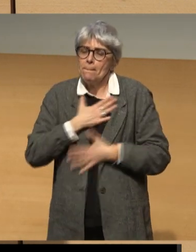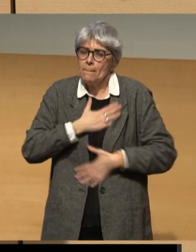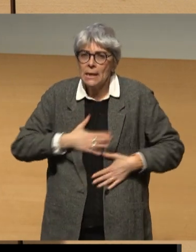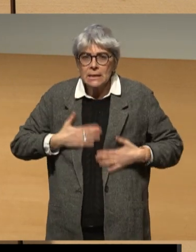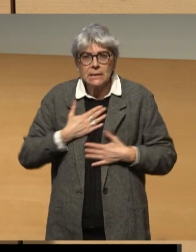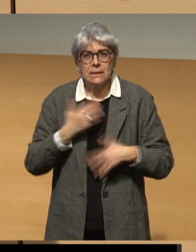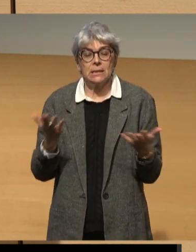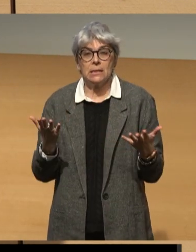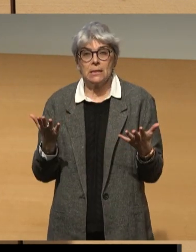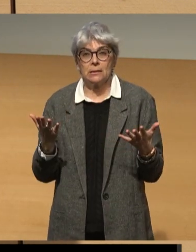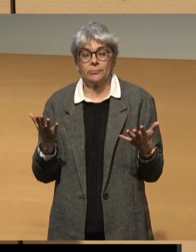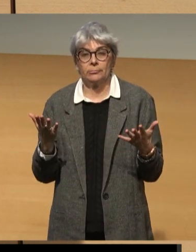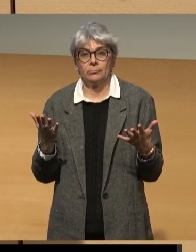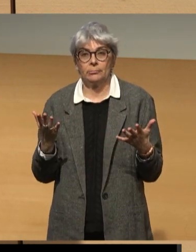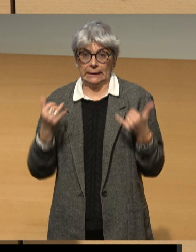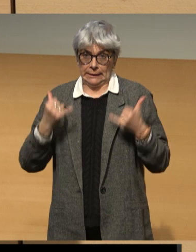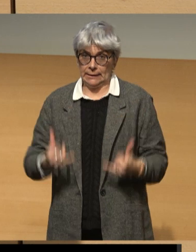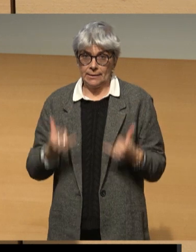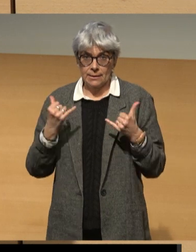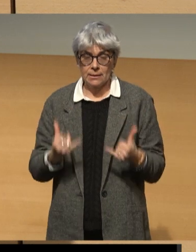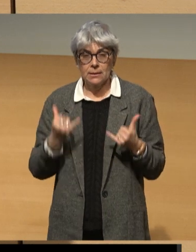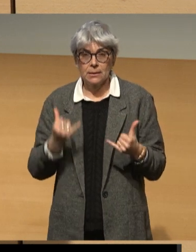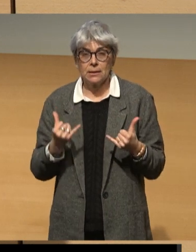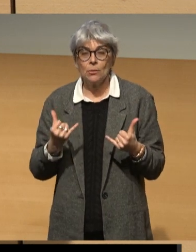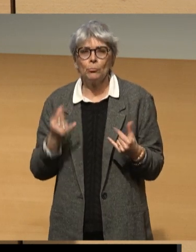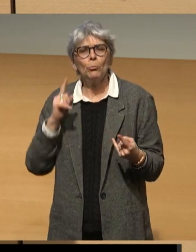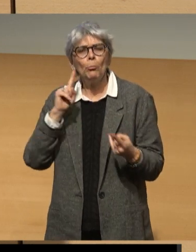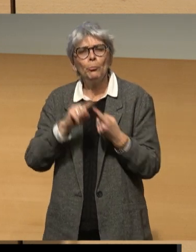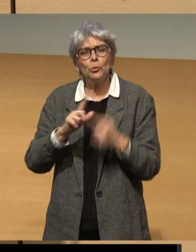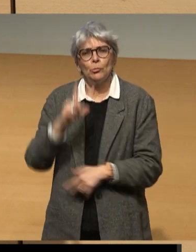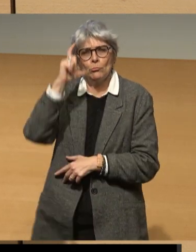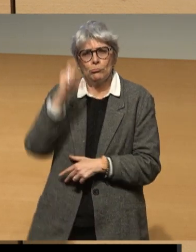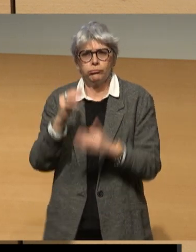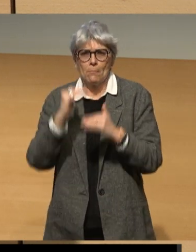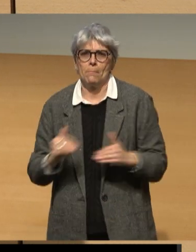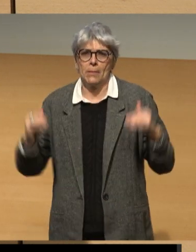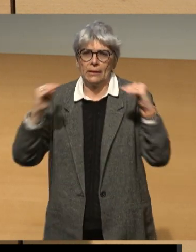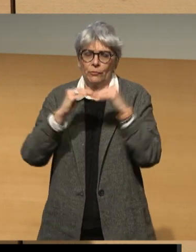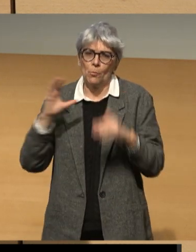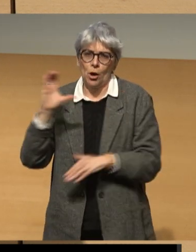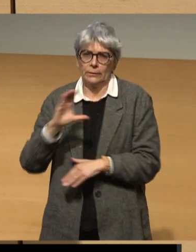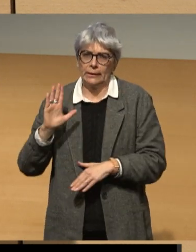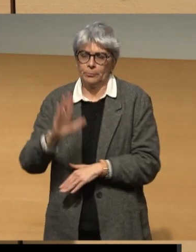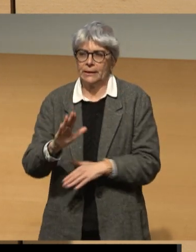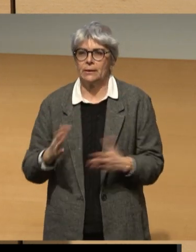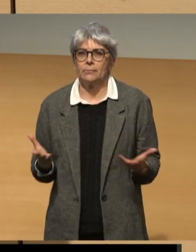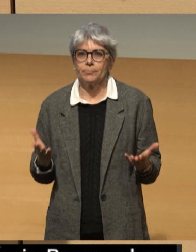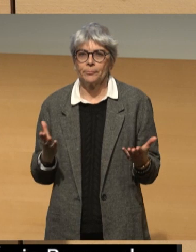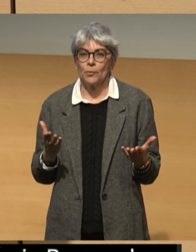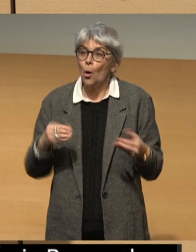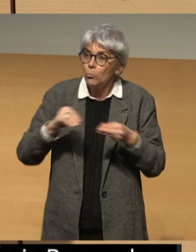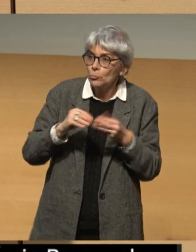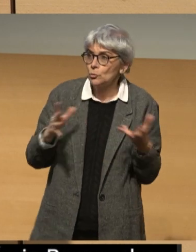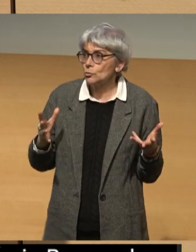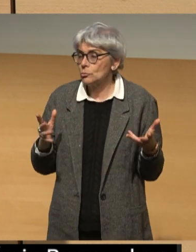à être ce soir à vos côtés pour le lancement de cette plateforme Cortex. Je tiens également